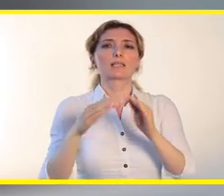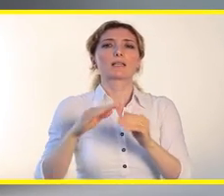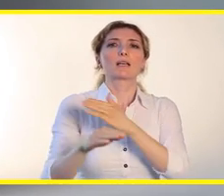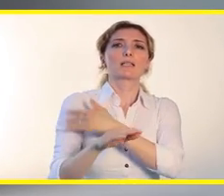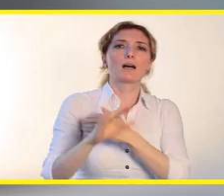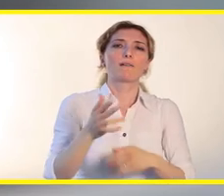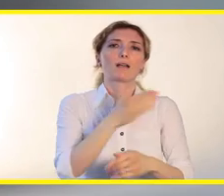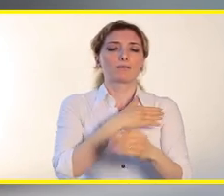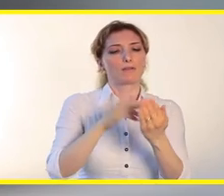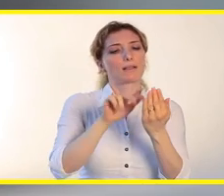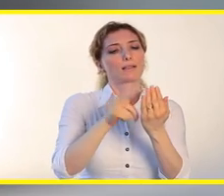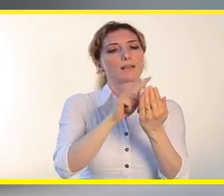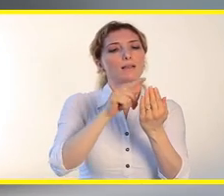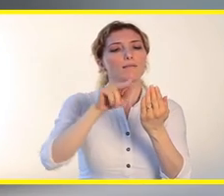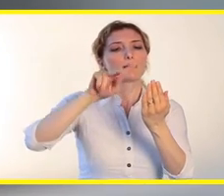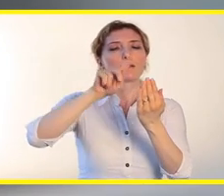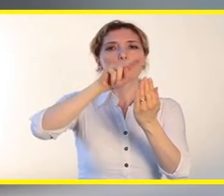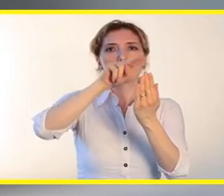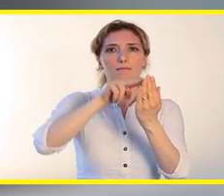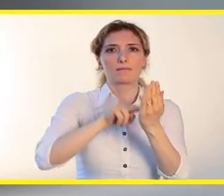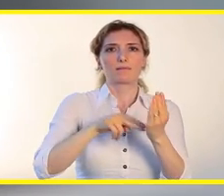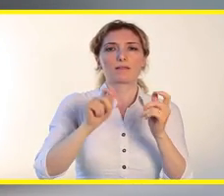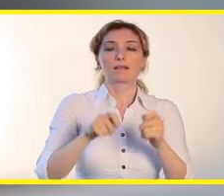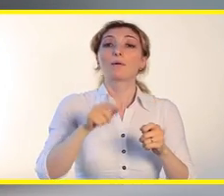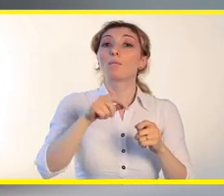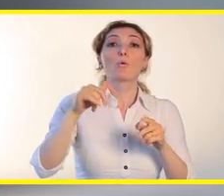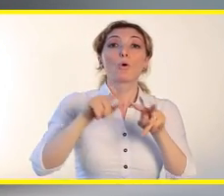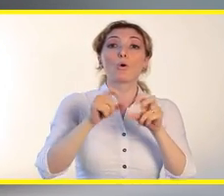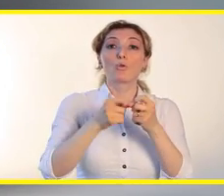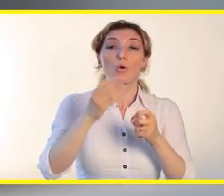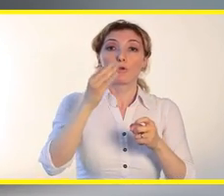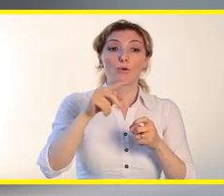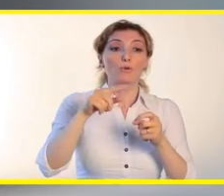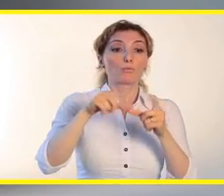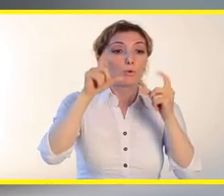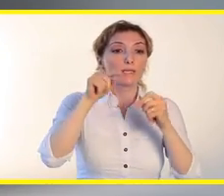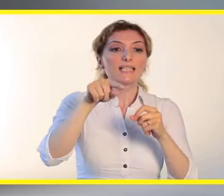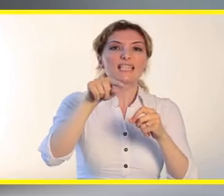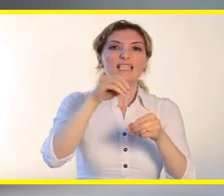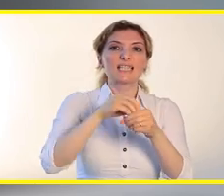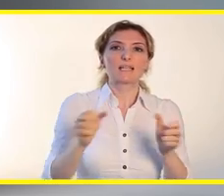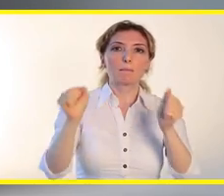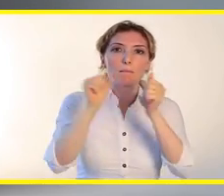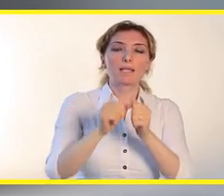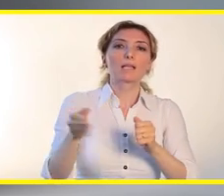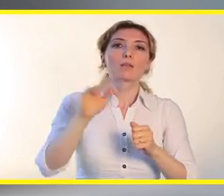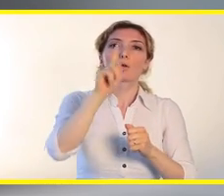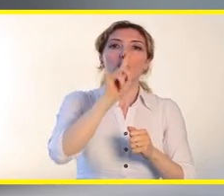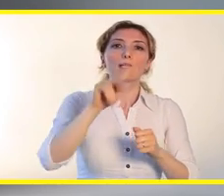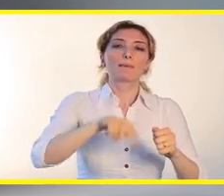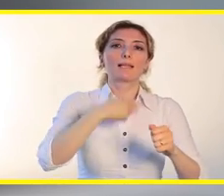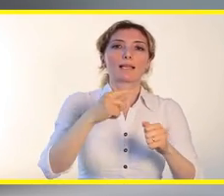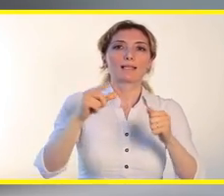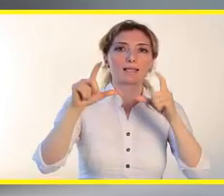sola doğru kamerayı döndürün. Note 4 bu görüntüleri sizin için birleştirdikten sonra 120 derecelik selfie'niz hazır.